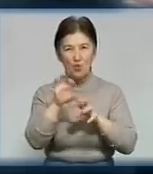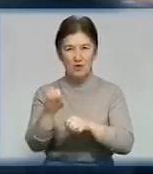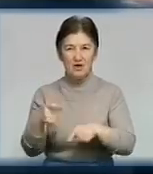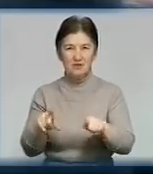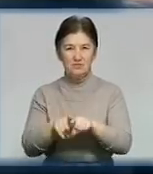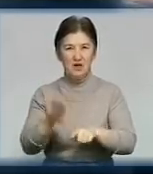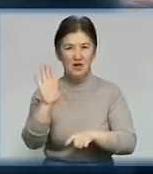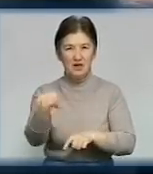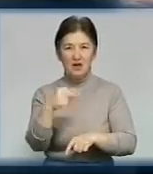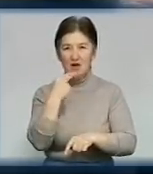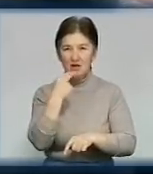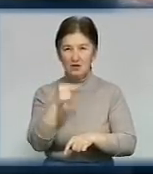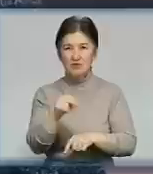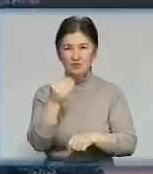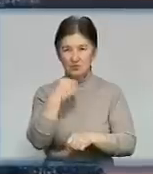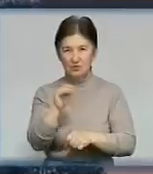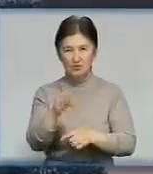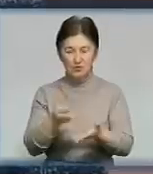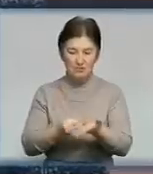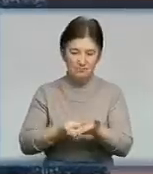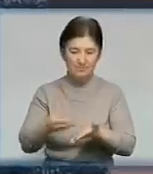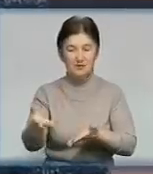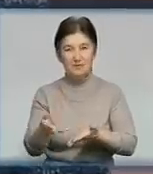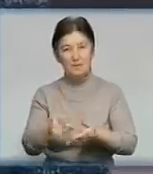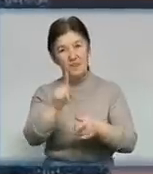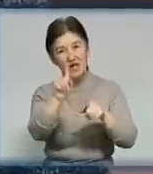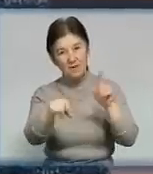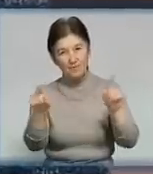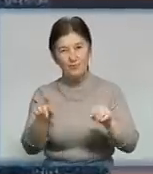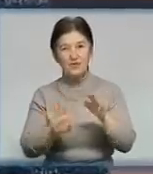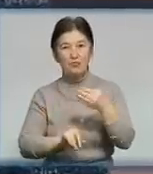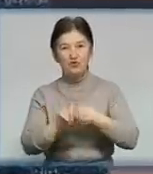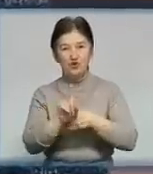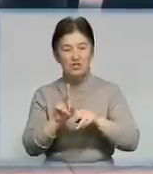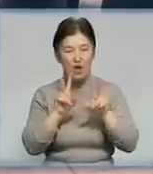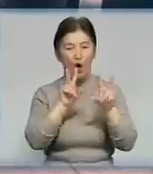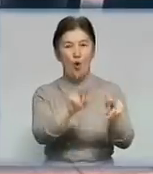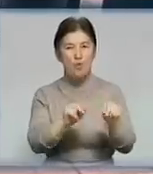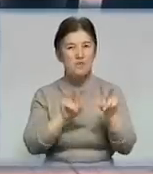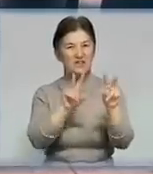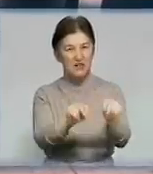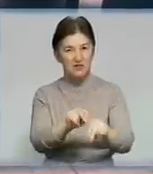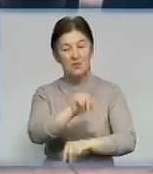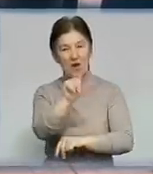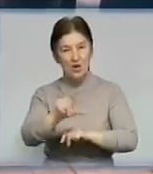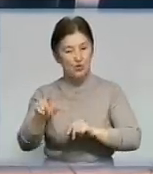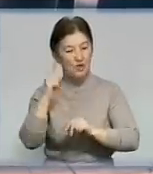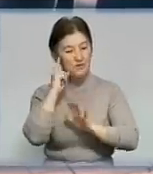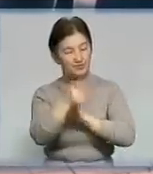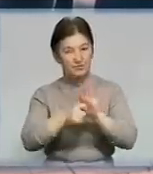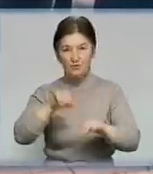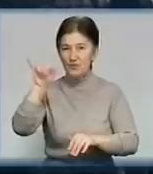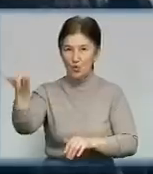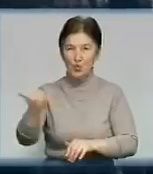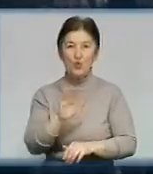що їх краще німків підкормити. Інших почали годувати обіцянками. Уже на початку лютого люди взнали, що в Вільшанському та